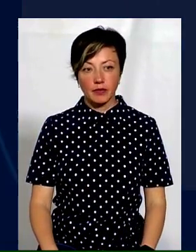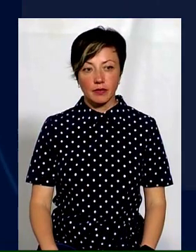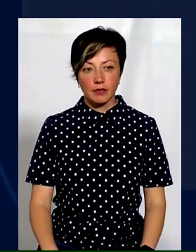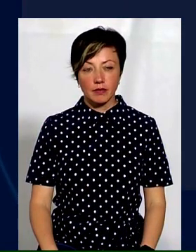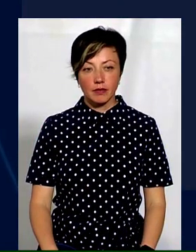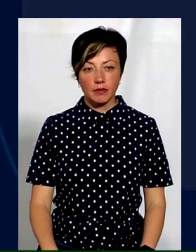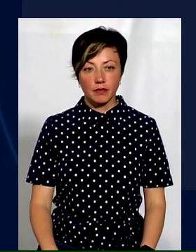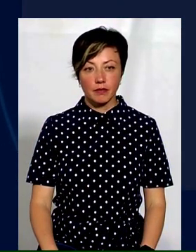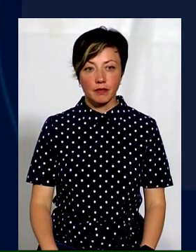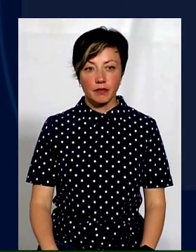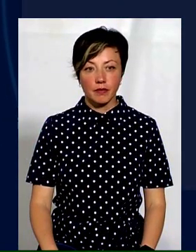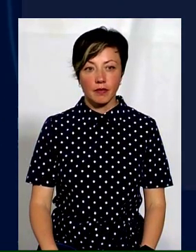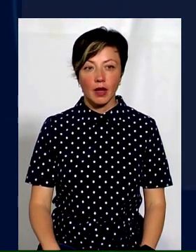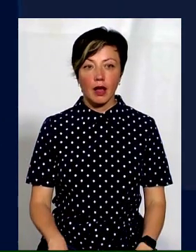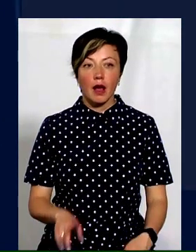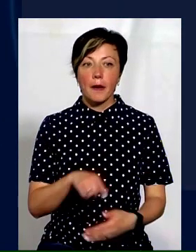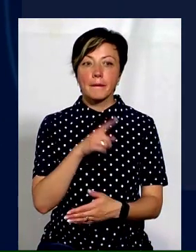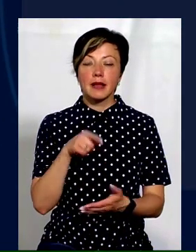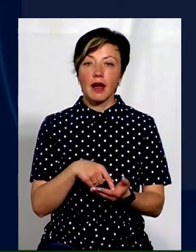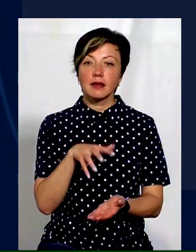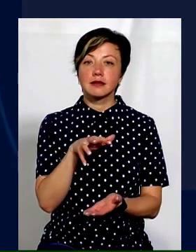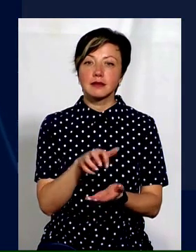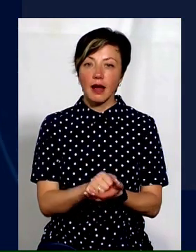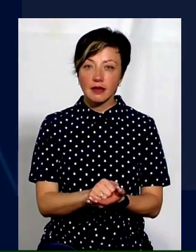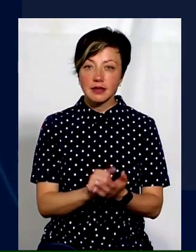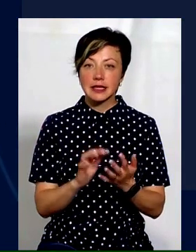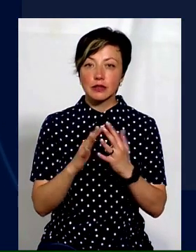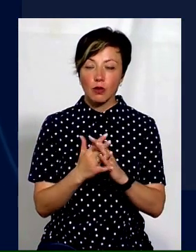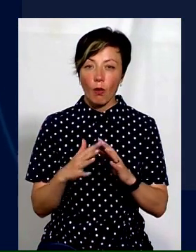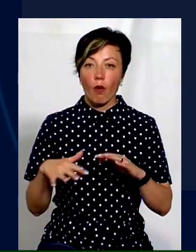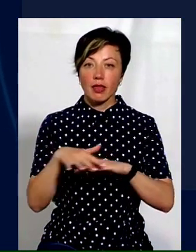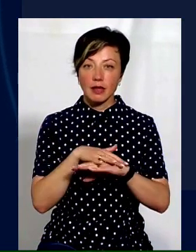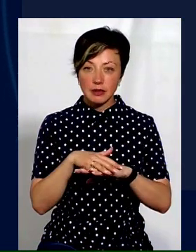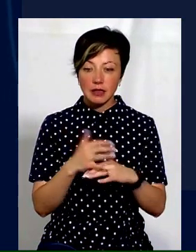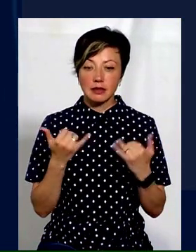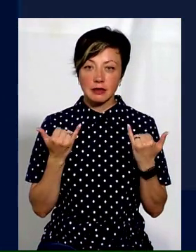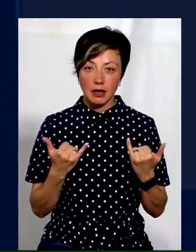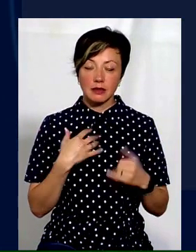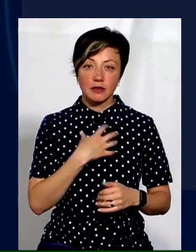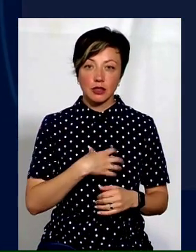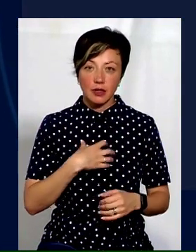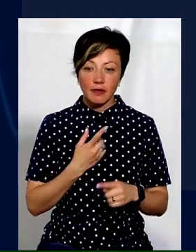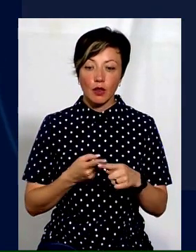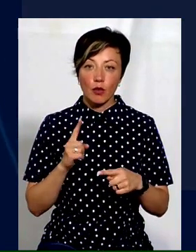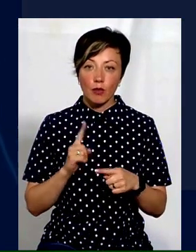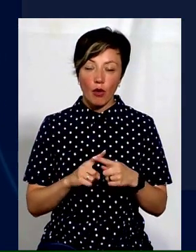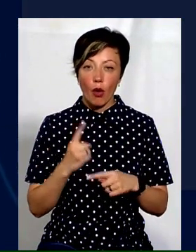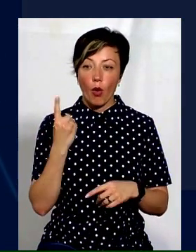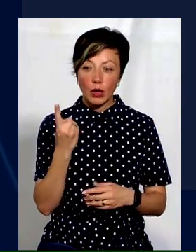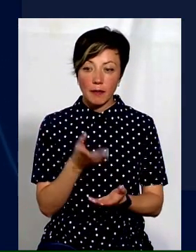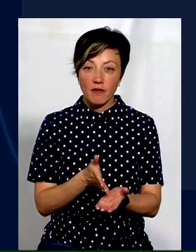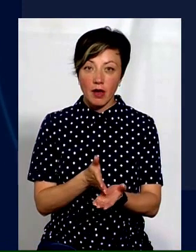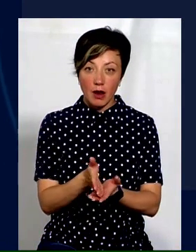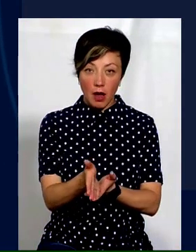Питання зайнятості населення сільського стоїть на порядку денному і на часі. Тому одним з варіантів